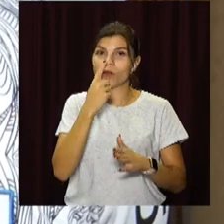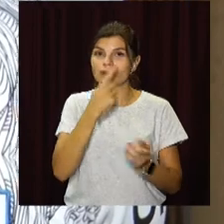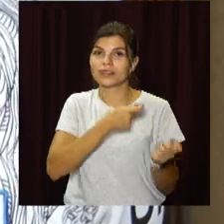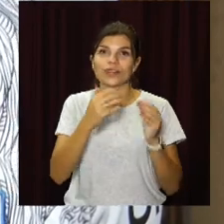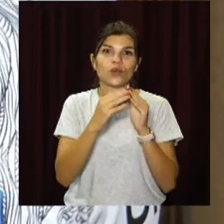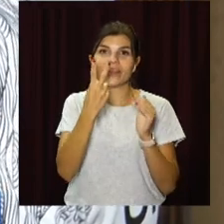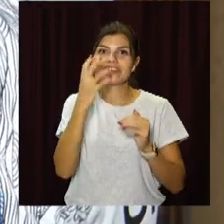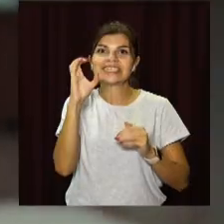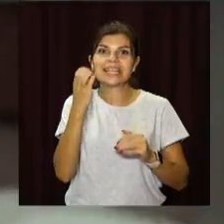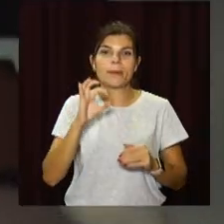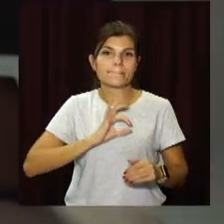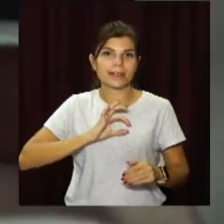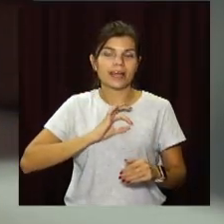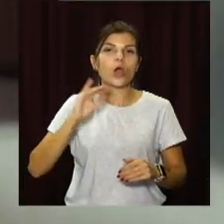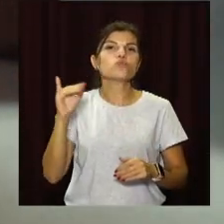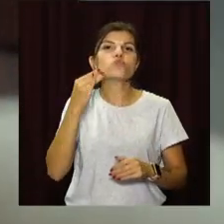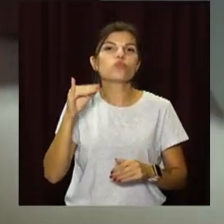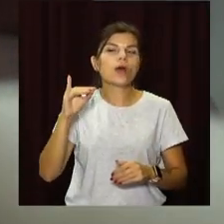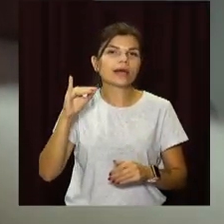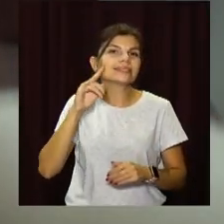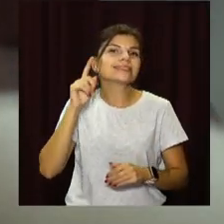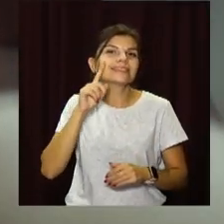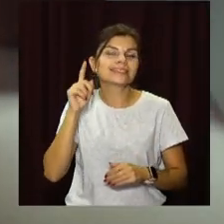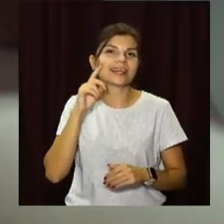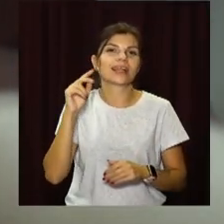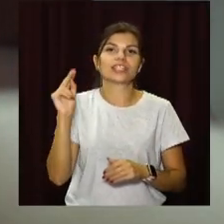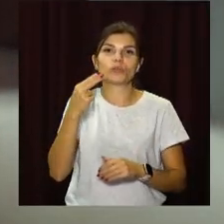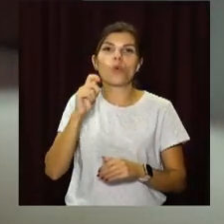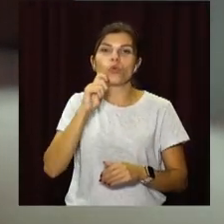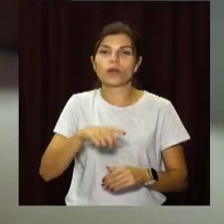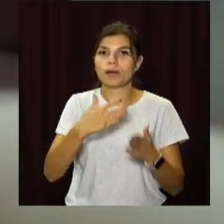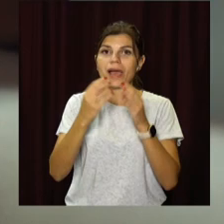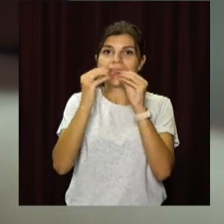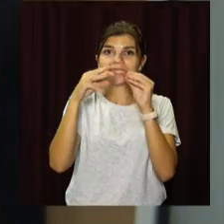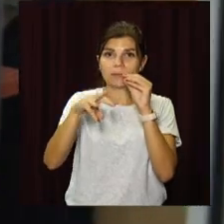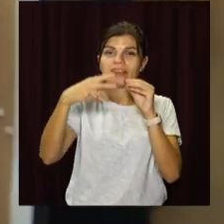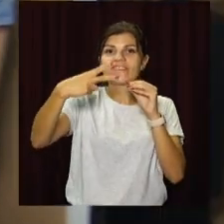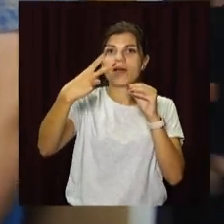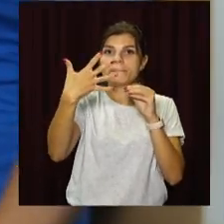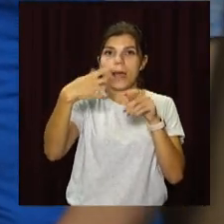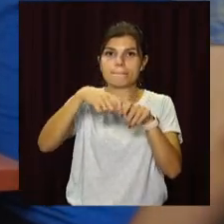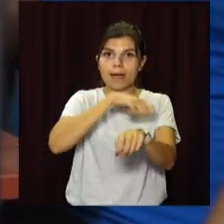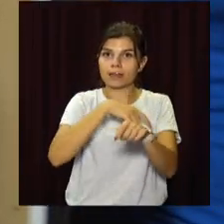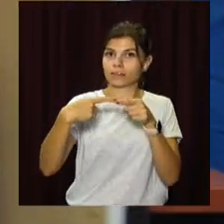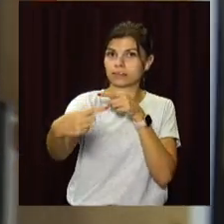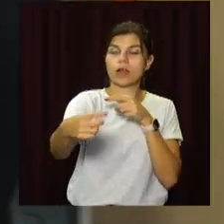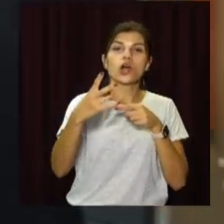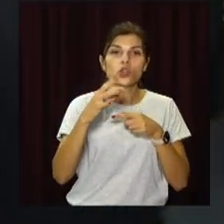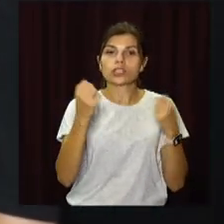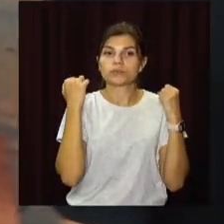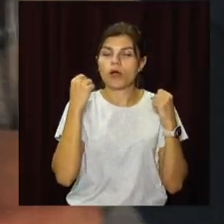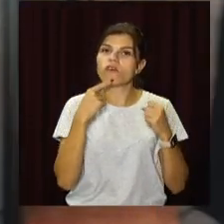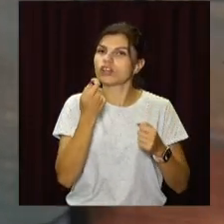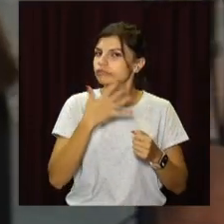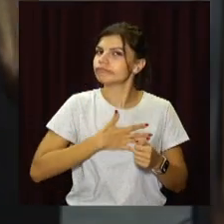додому дві срібні медалі юнацького чемпіонату України у стрільбі на відстань 10 і 25 метрів. Про те спортсмен дещо